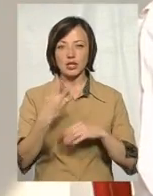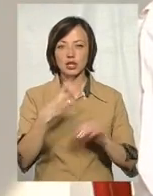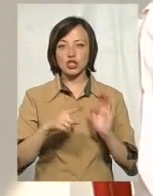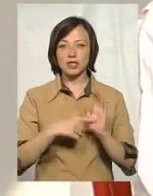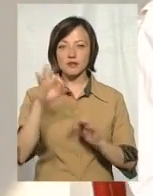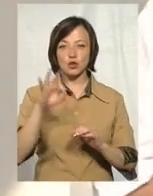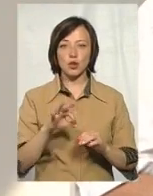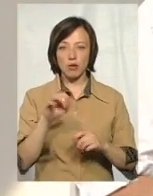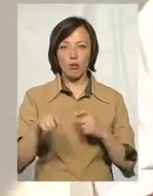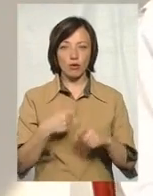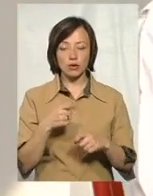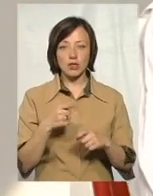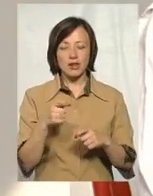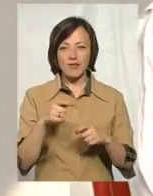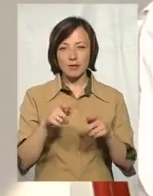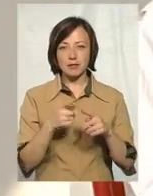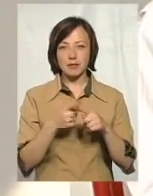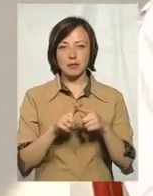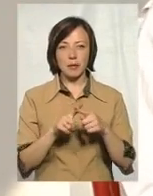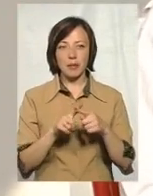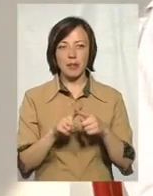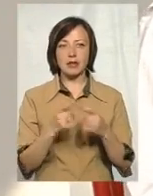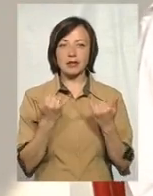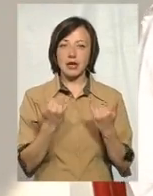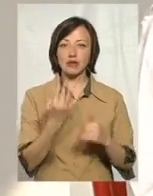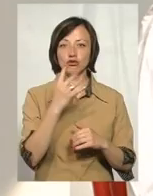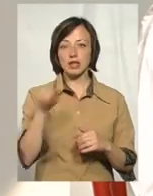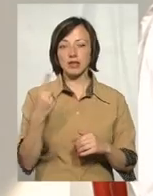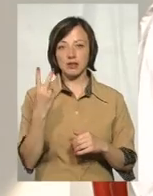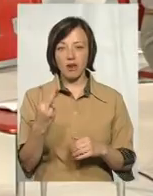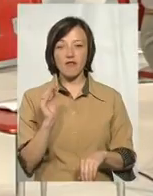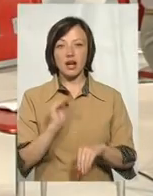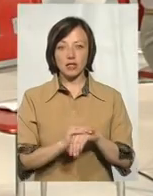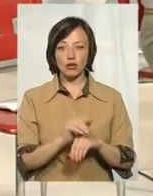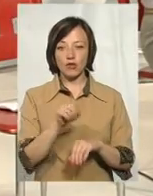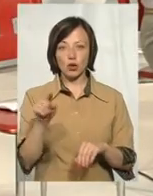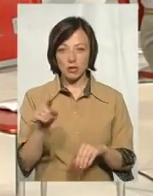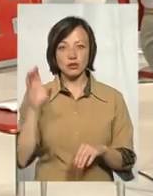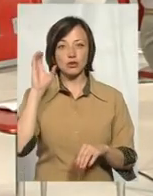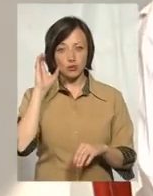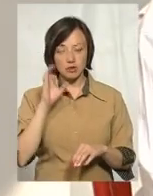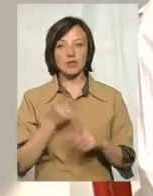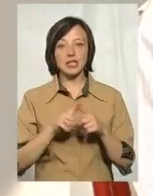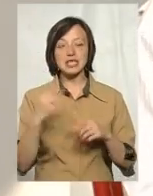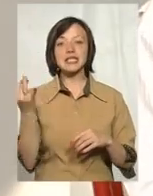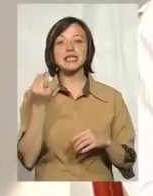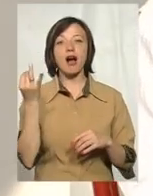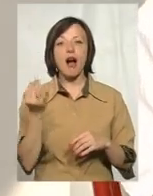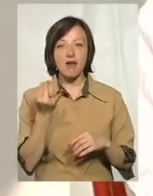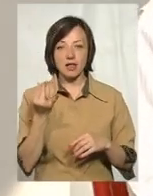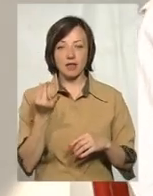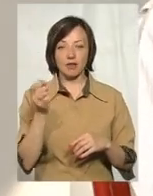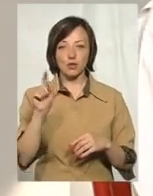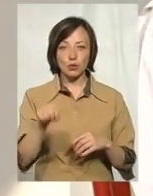відхилень. Сара останні результати 4,2%. Тобто, коли зацікавлений